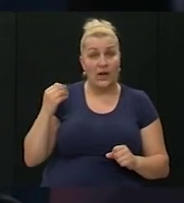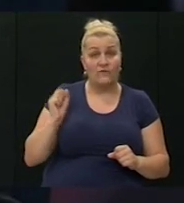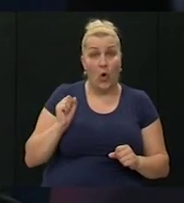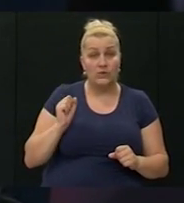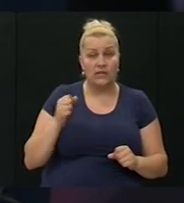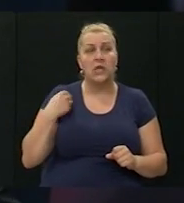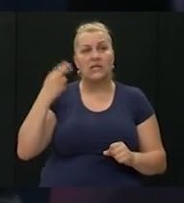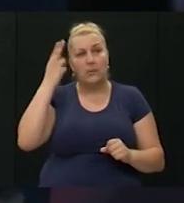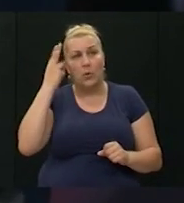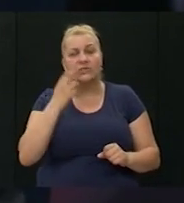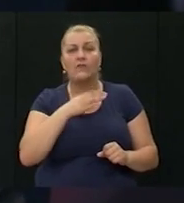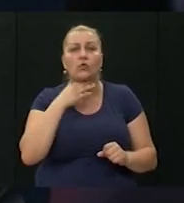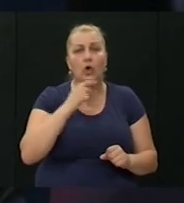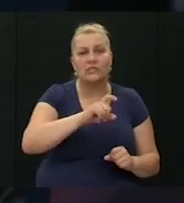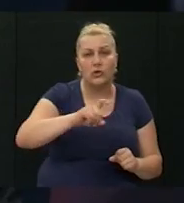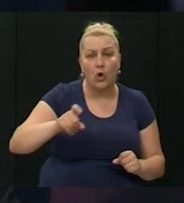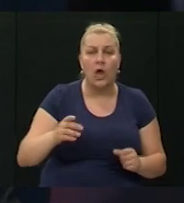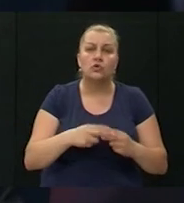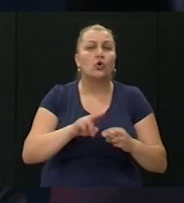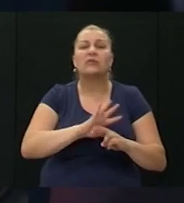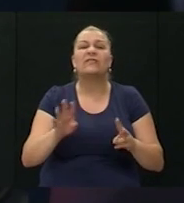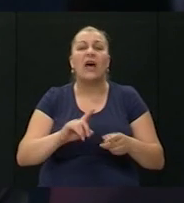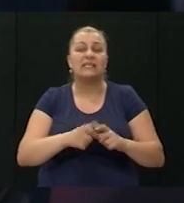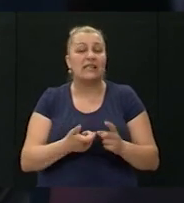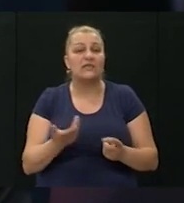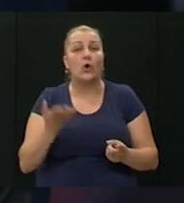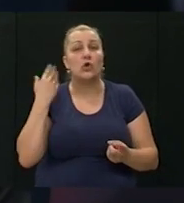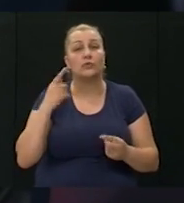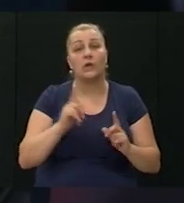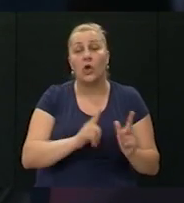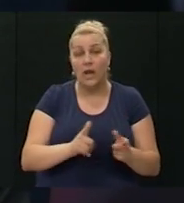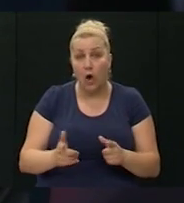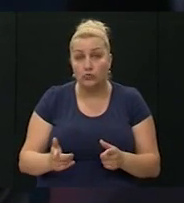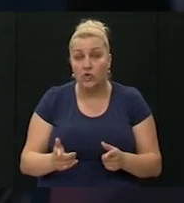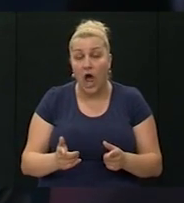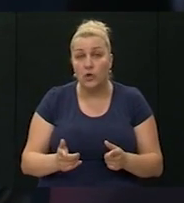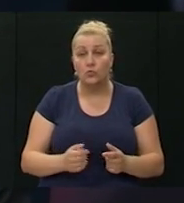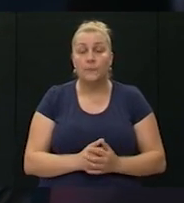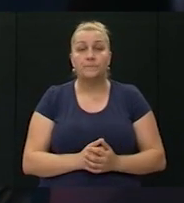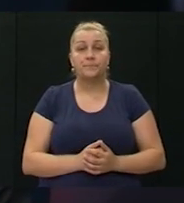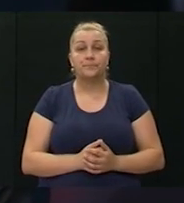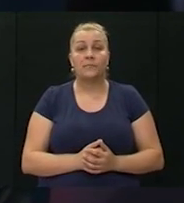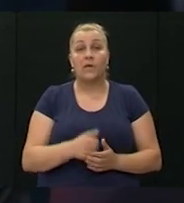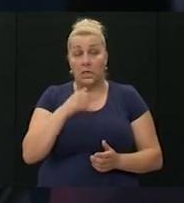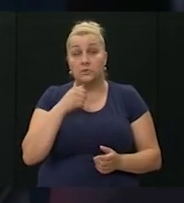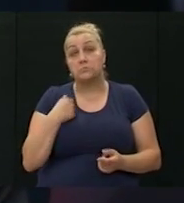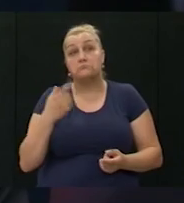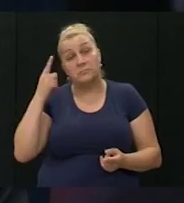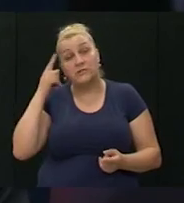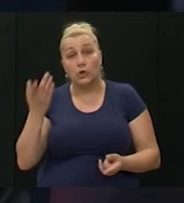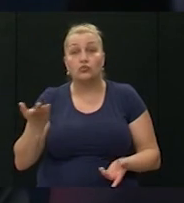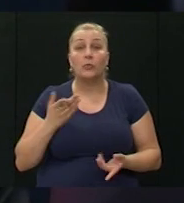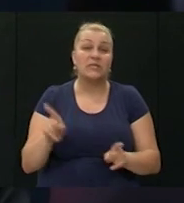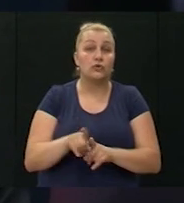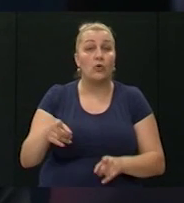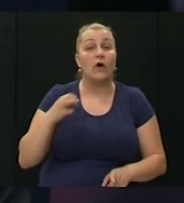dosta toga sam poznavao, sredstava, preto što sva sredstva koja su bila tada u naružanju, tadašnje INA i računam da ću